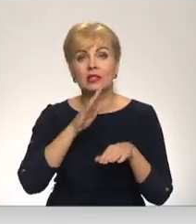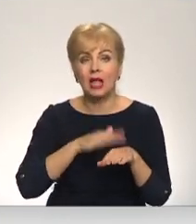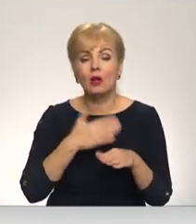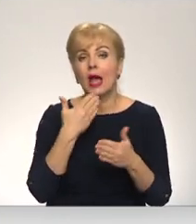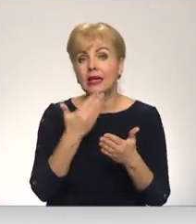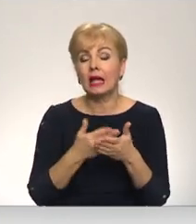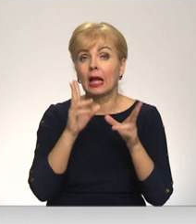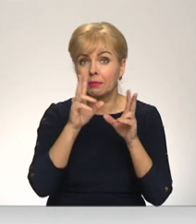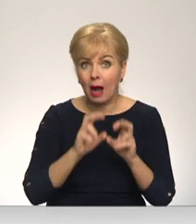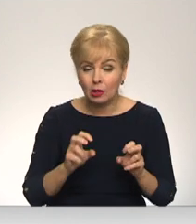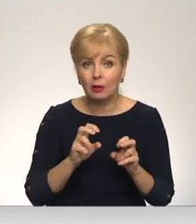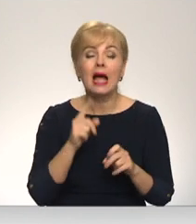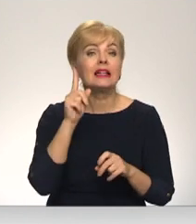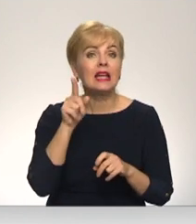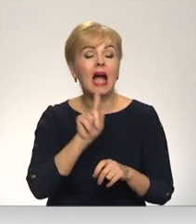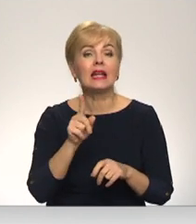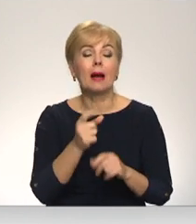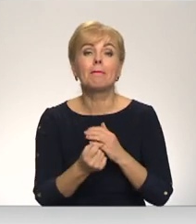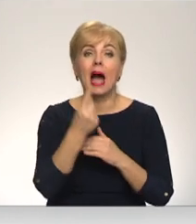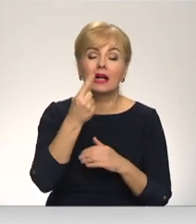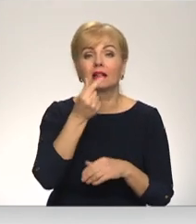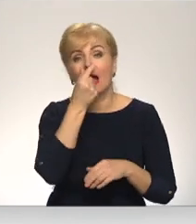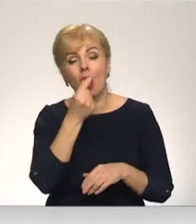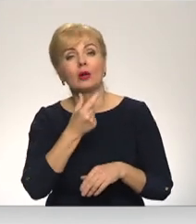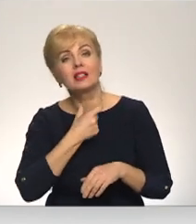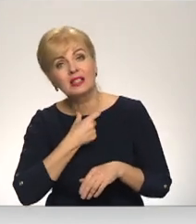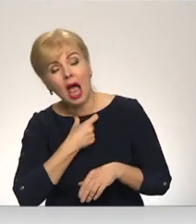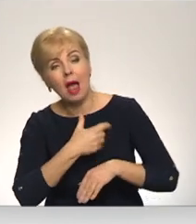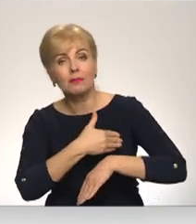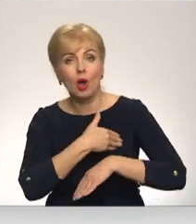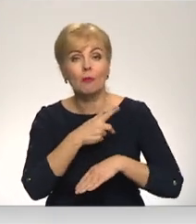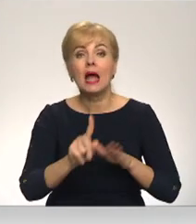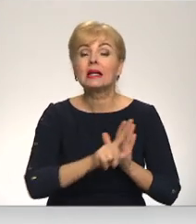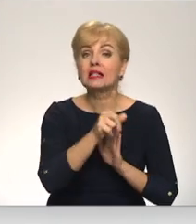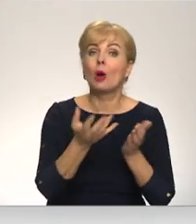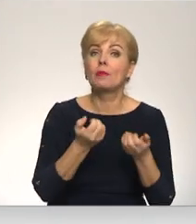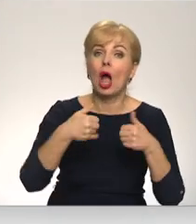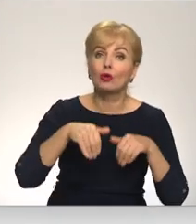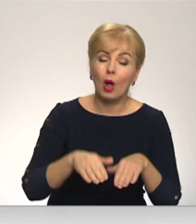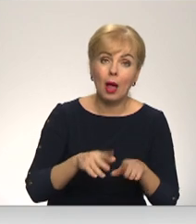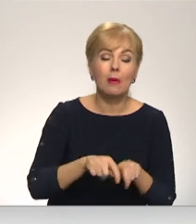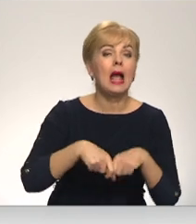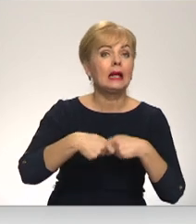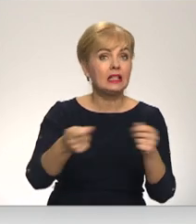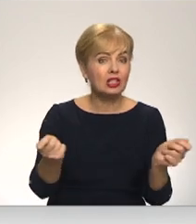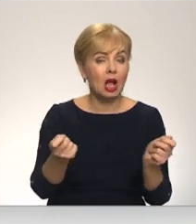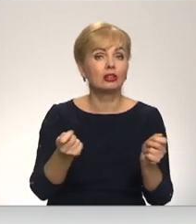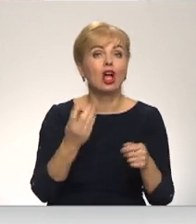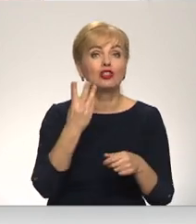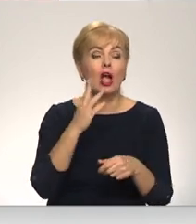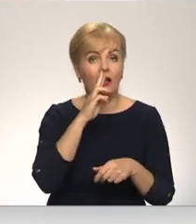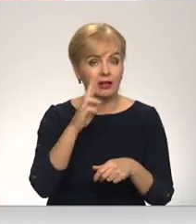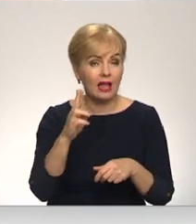ieteikts pārbaudīties vien tad, ja ir simptomi. Un sākotnē bija pieņemts lēmums, ka izsniedz četrām nedēļām